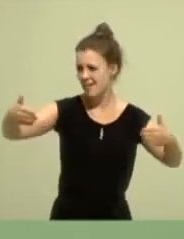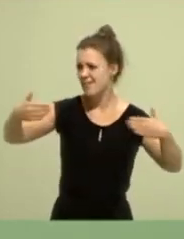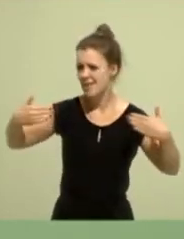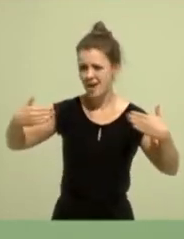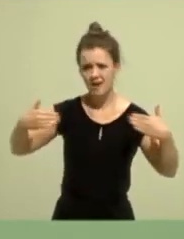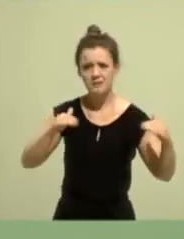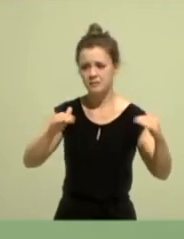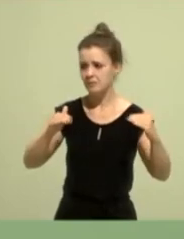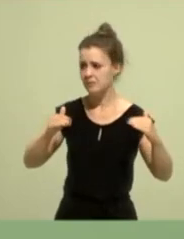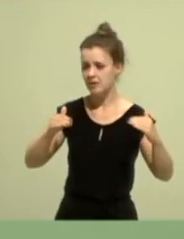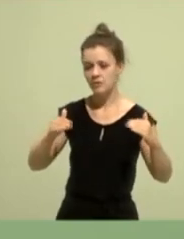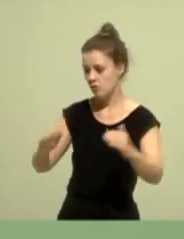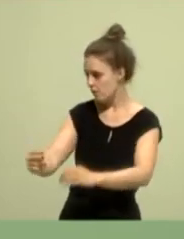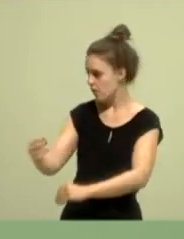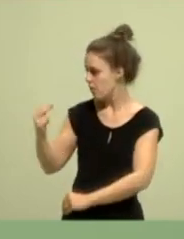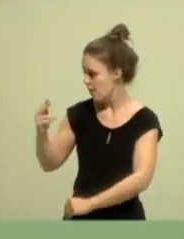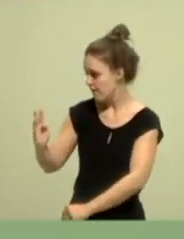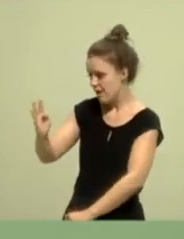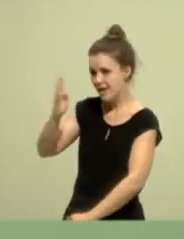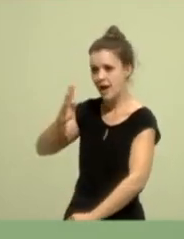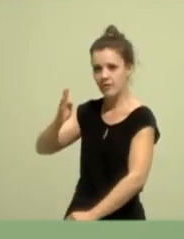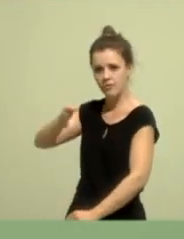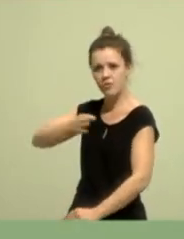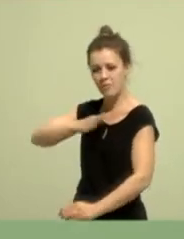war in den letzten vier Jahren mein Fokus.